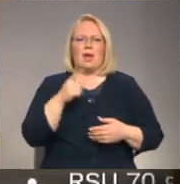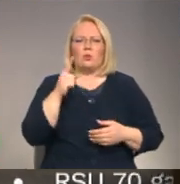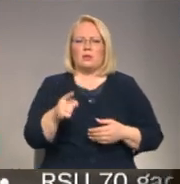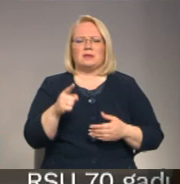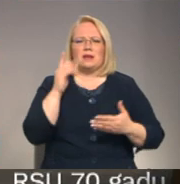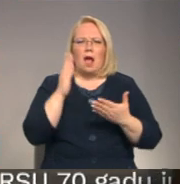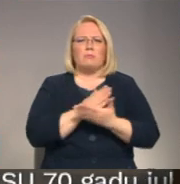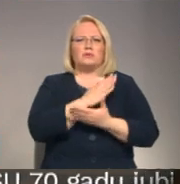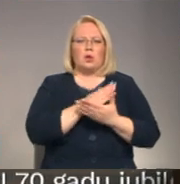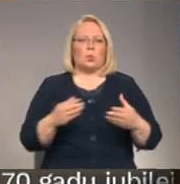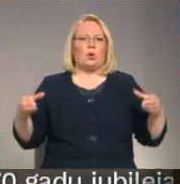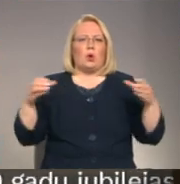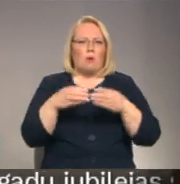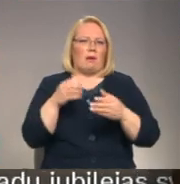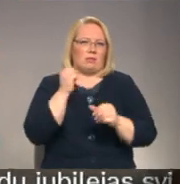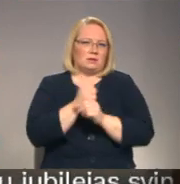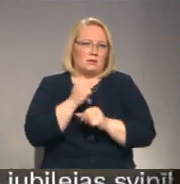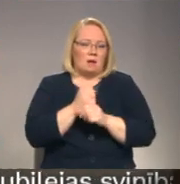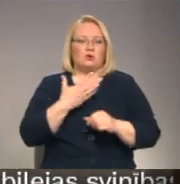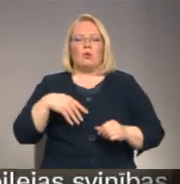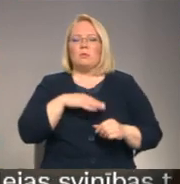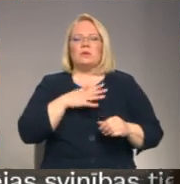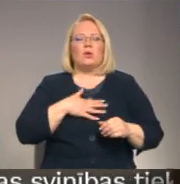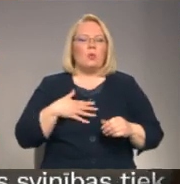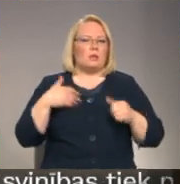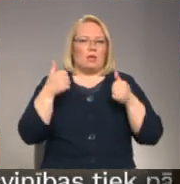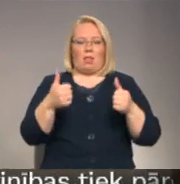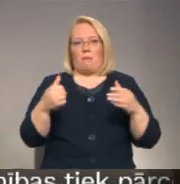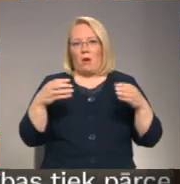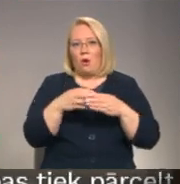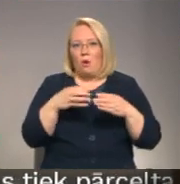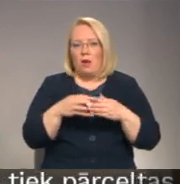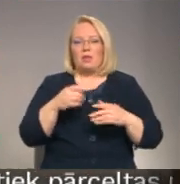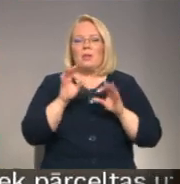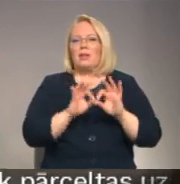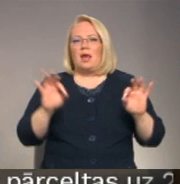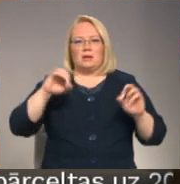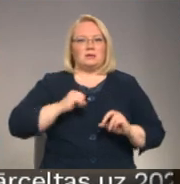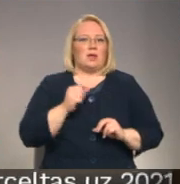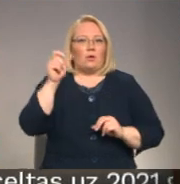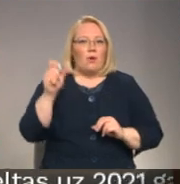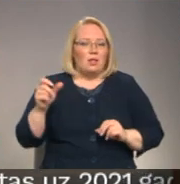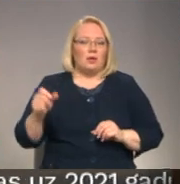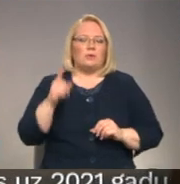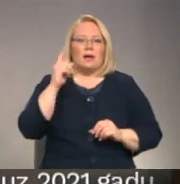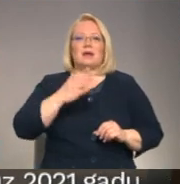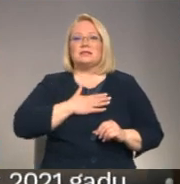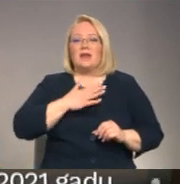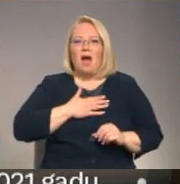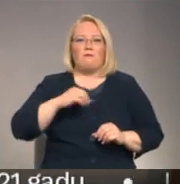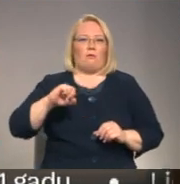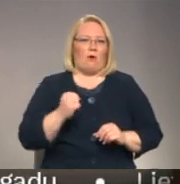un bez šaubām ir komandas darbs. Mums ir ļoti laba komanda, man ir lieliski kolēgi. Tikai ar savu kolēģu